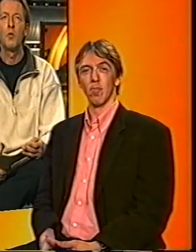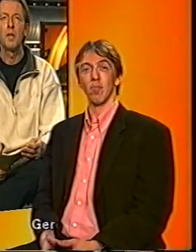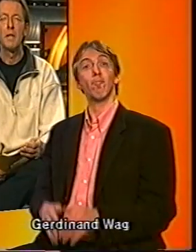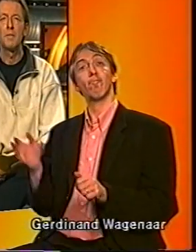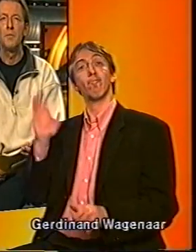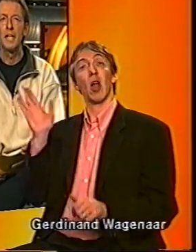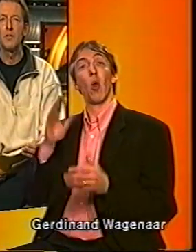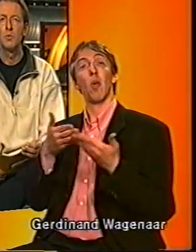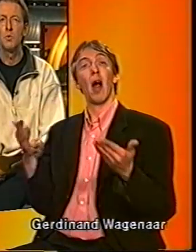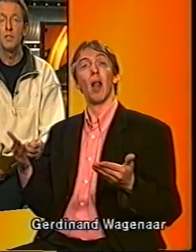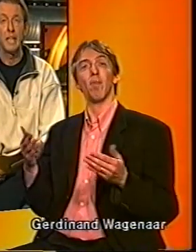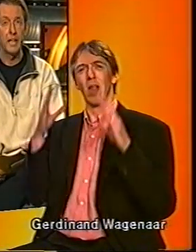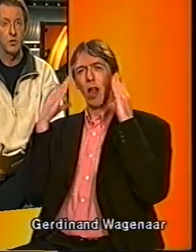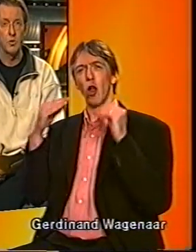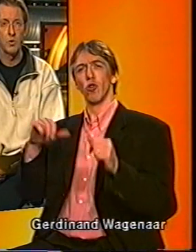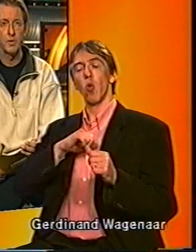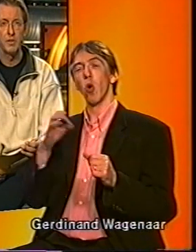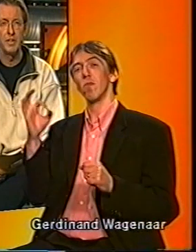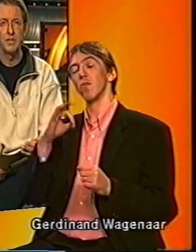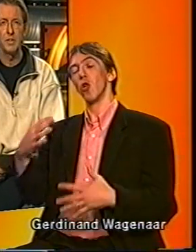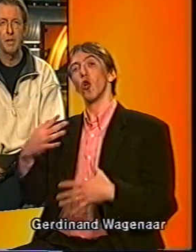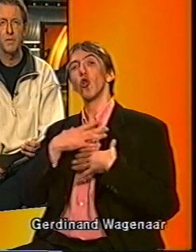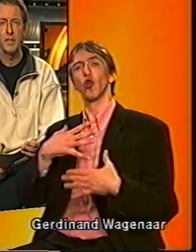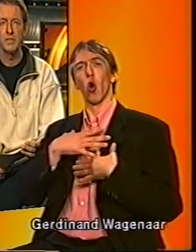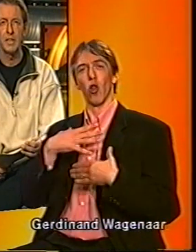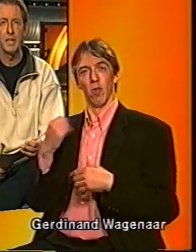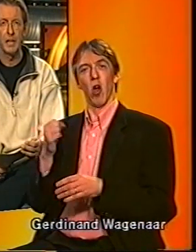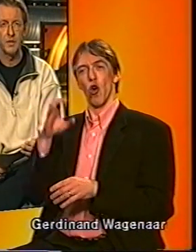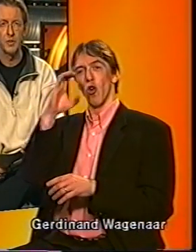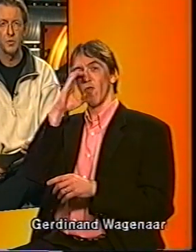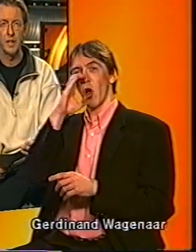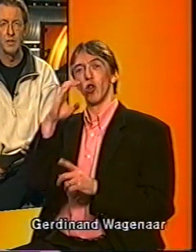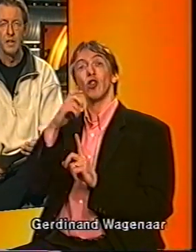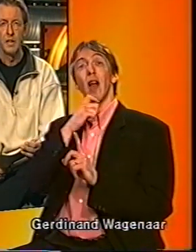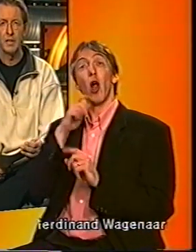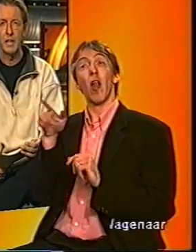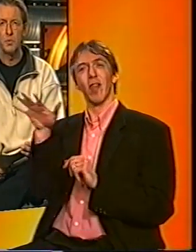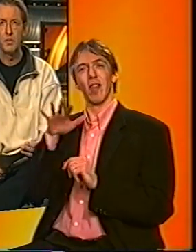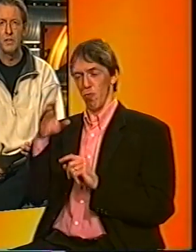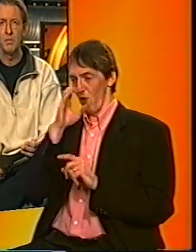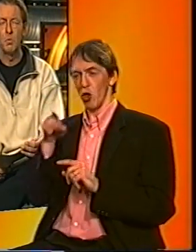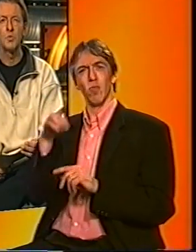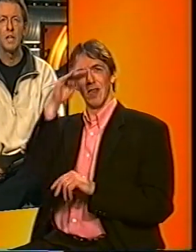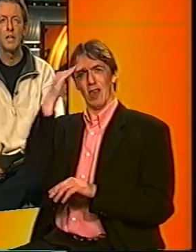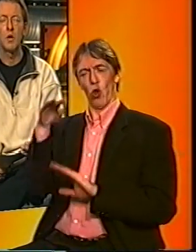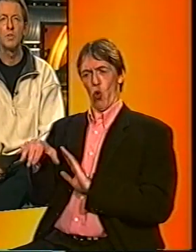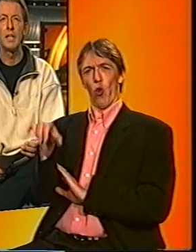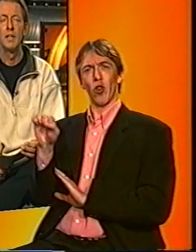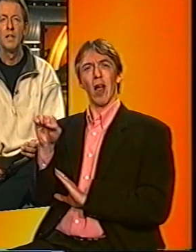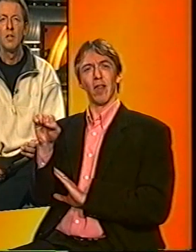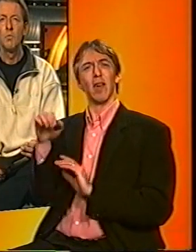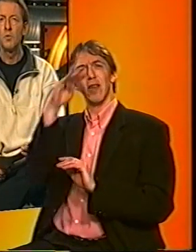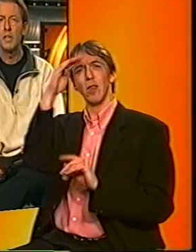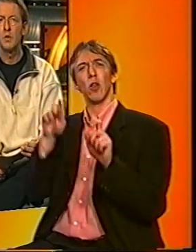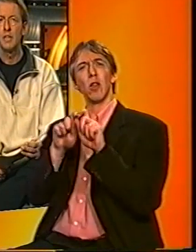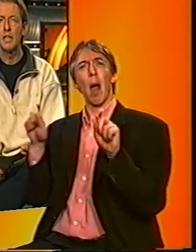Hallo allemaal, Nederlandse boeren zijn erg geschrokken van een ziekte die bij varkens in Engeland is ontdekt. Het gaat om de ziekte mond en klauwzeer.